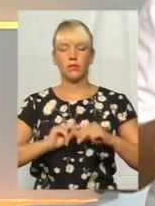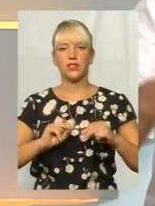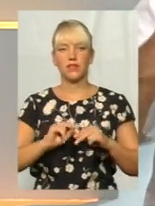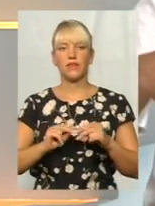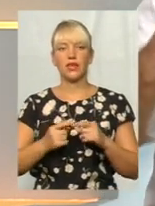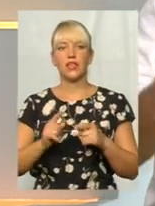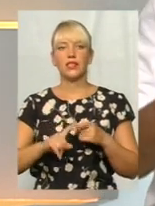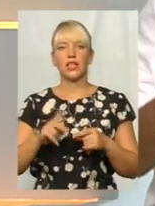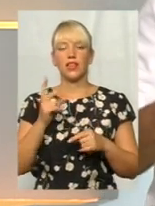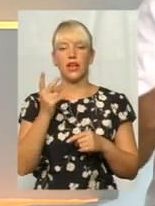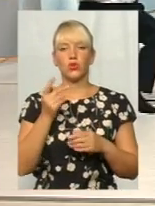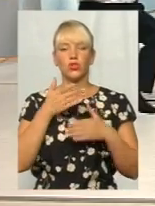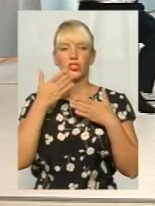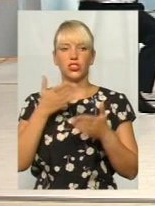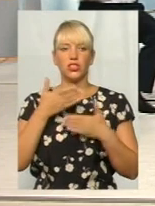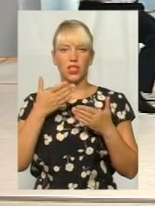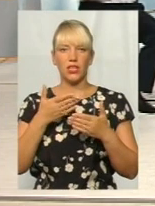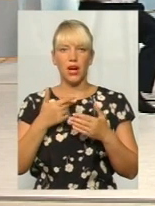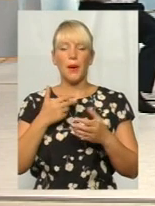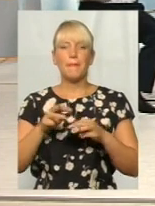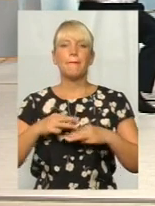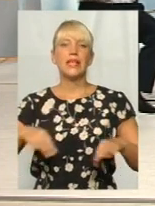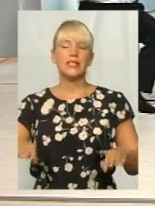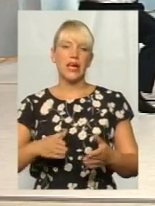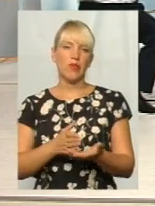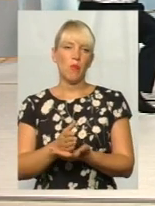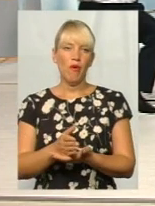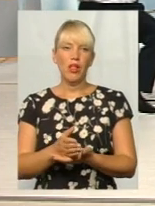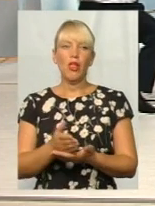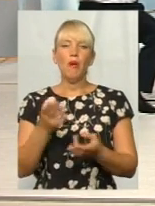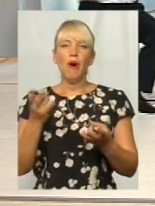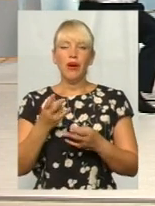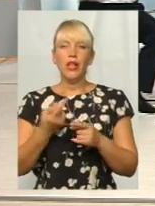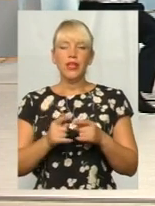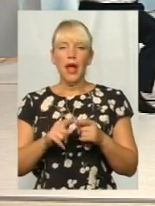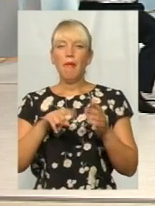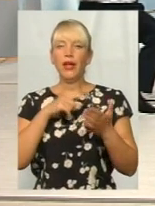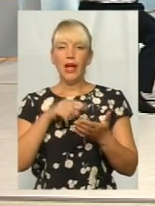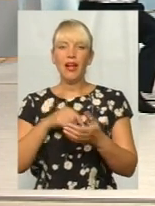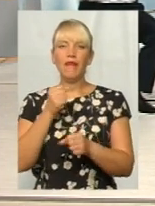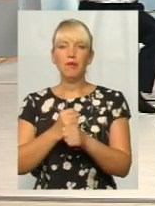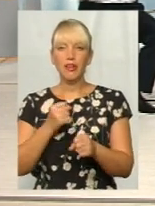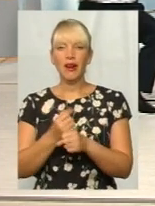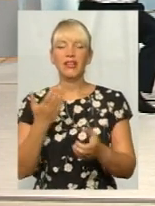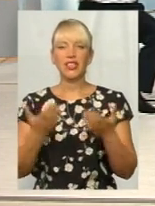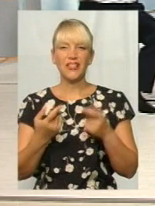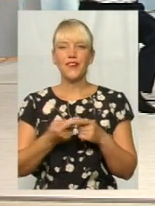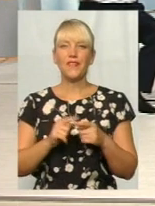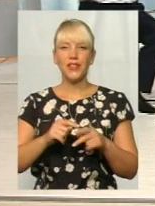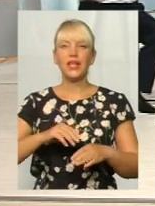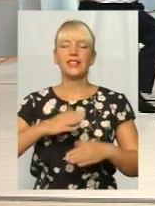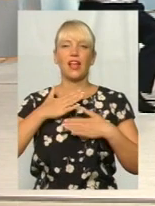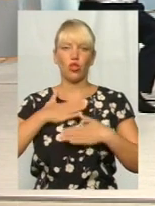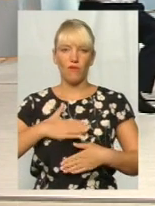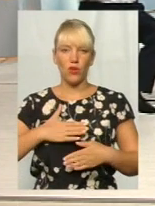Тобто, це на друге читання, у міністерство профільне має оці питання відпрацювати. Якщо вони задовільняють профільний